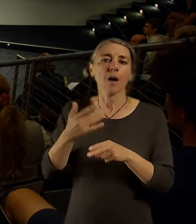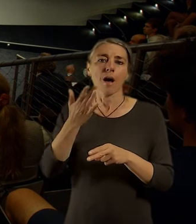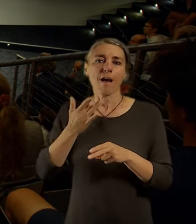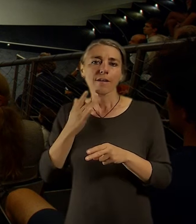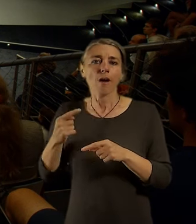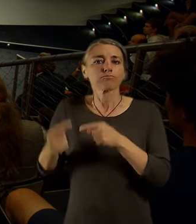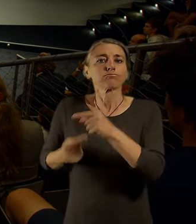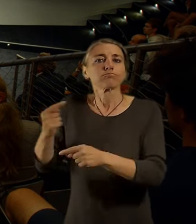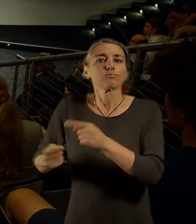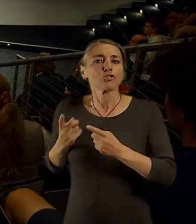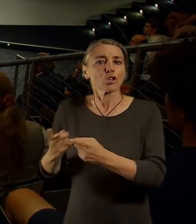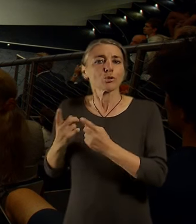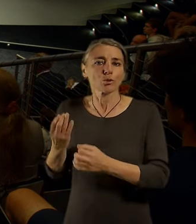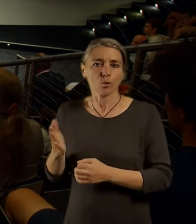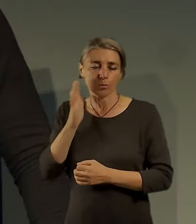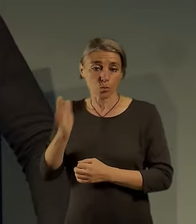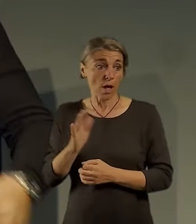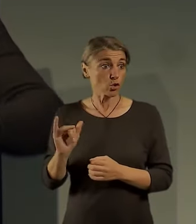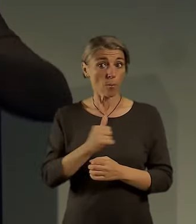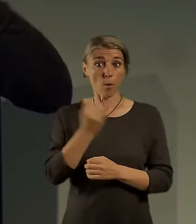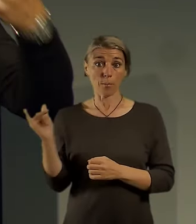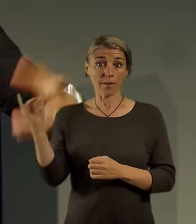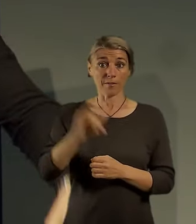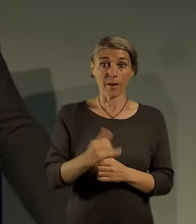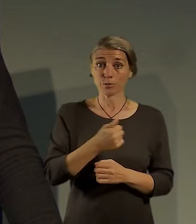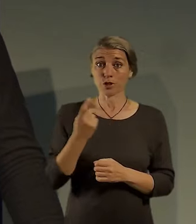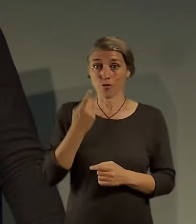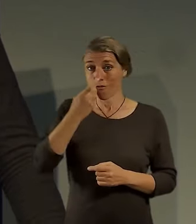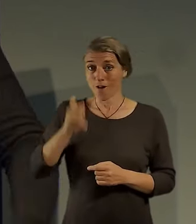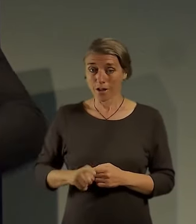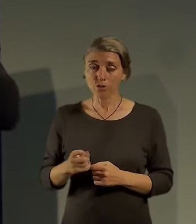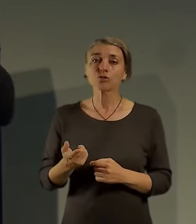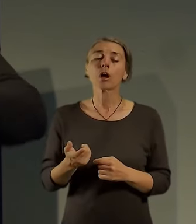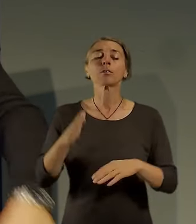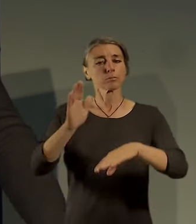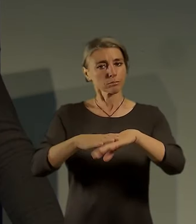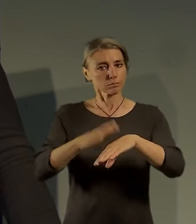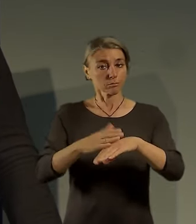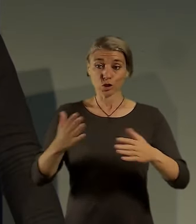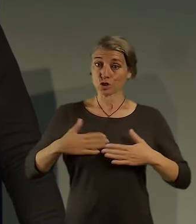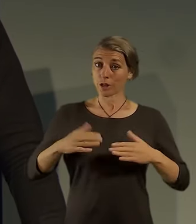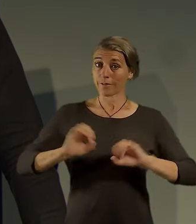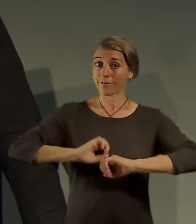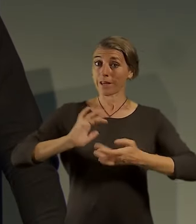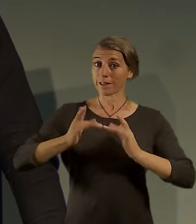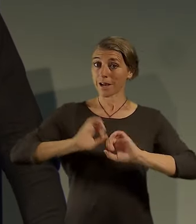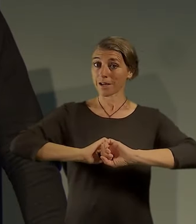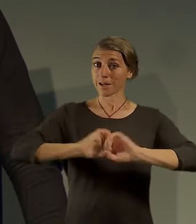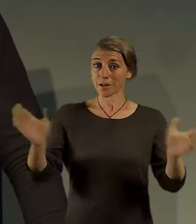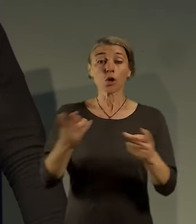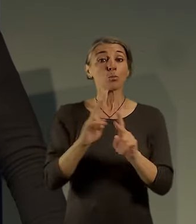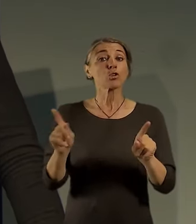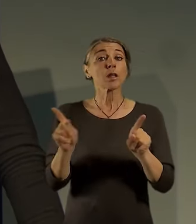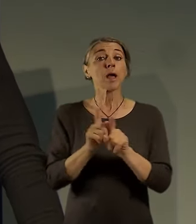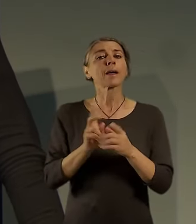Akce v Kempu, pokud se tady dneska poprvé, a hlavně tyhle akce, jsou přenášeny živě, můžete je sledovat online, takže je potom najdete i ze